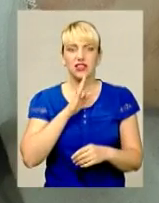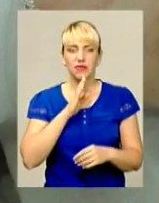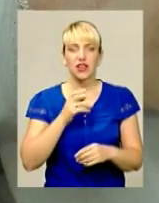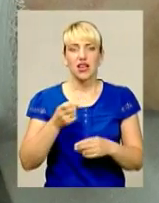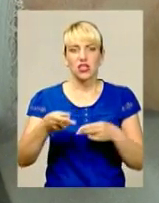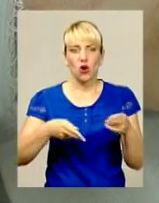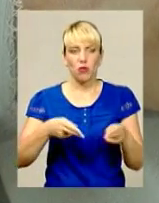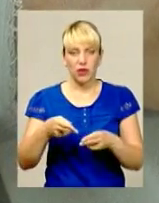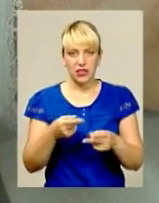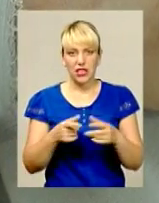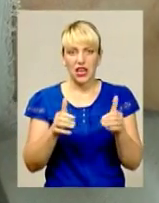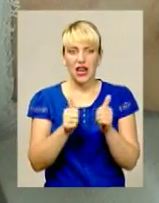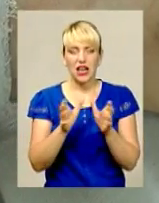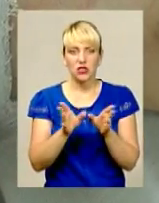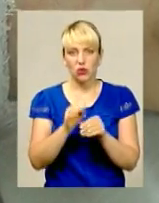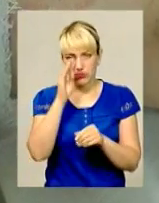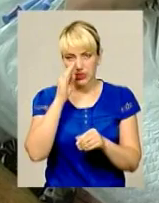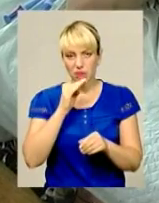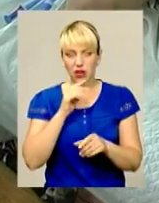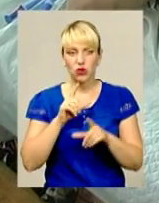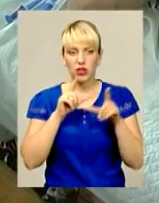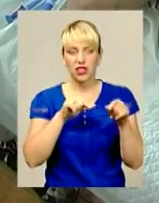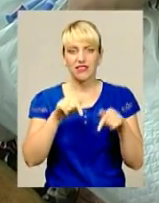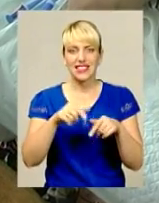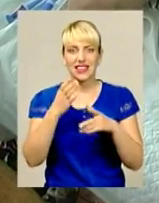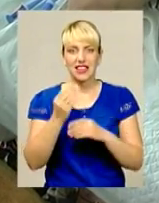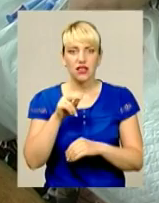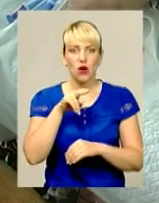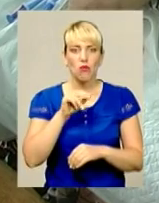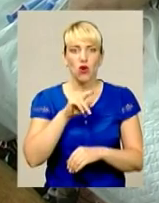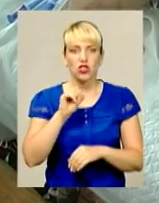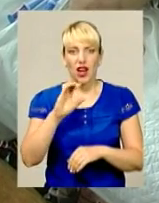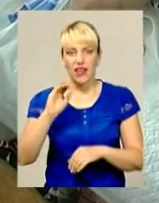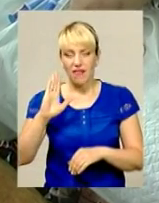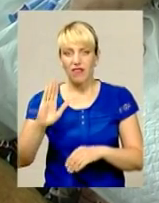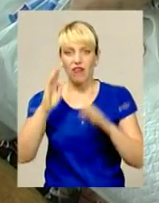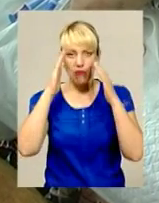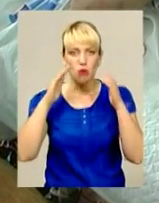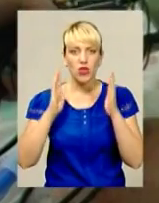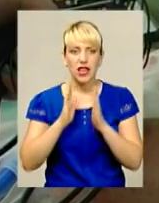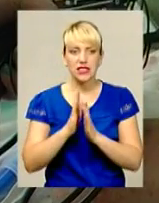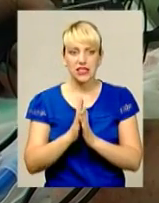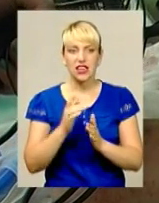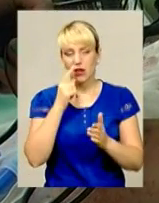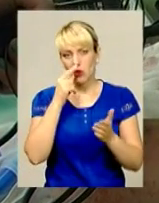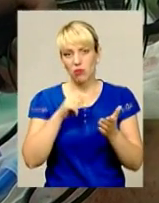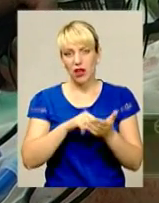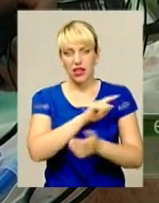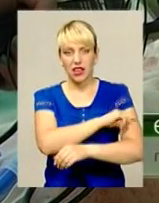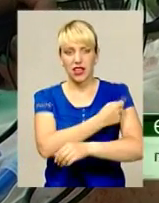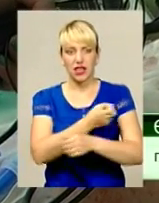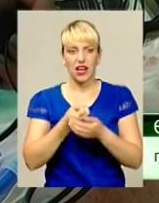анестезії. Вона разом із батьком цього дня їхала до Почаєва у монастир, однак опинилася на лікарняному ліжку. Ми їхали в